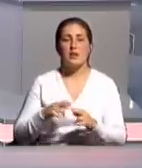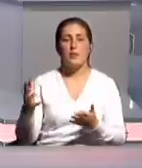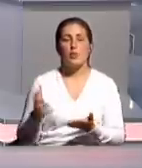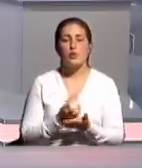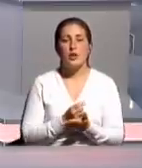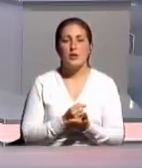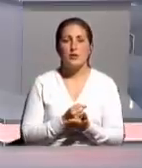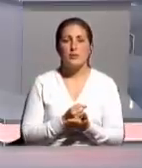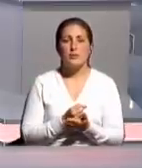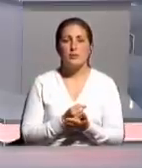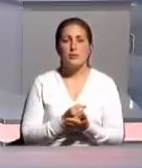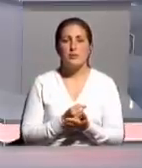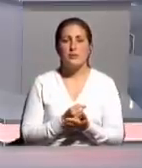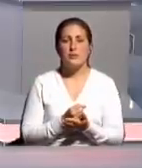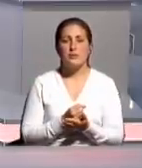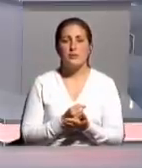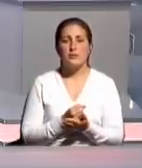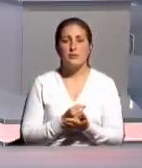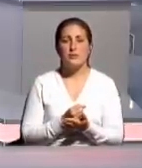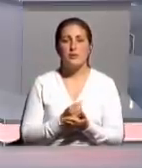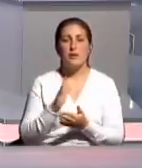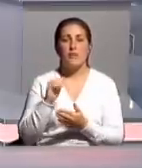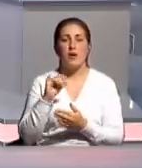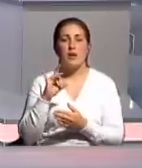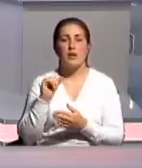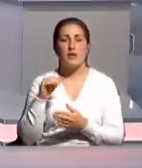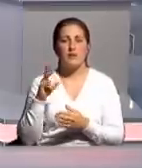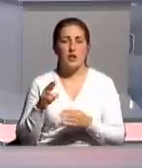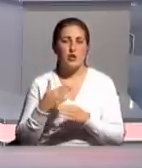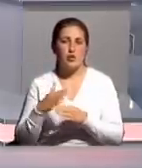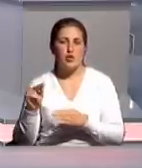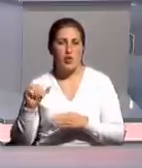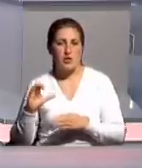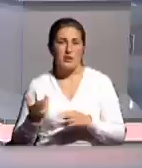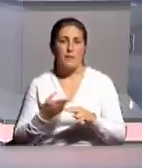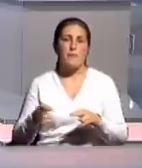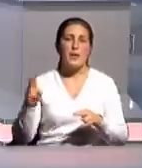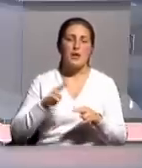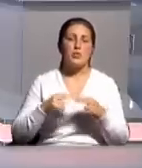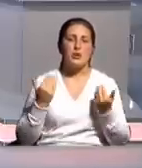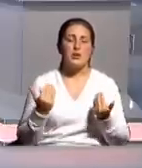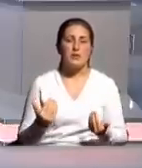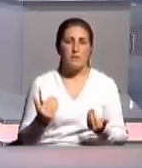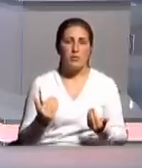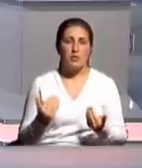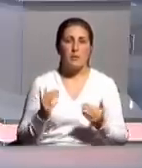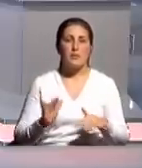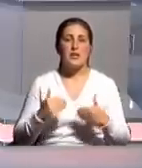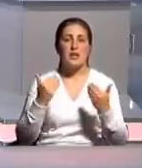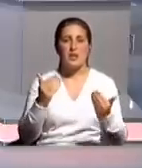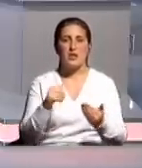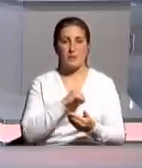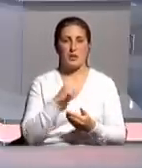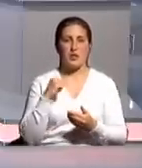вариативная часть, вариативная составляющая, которая сегодня предлагается